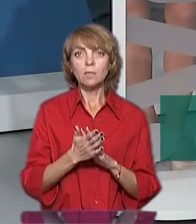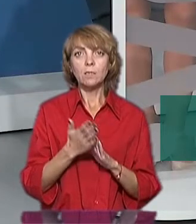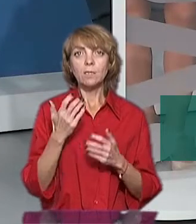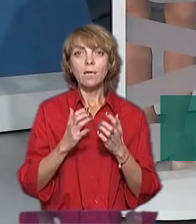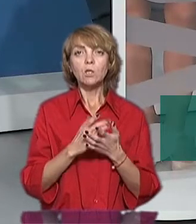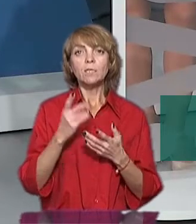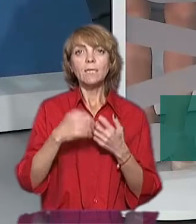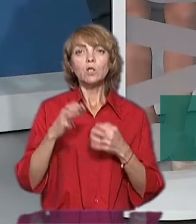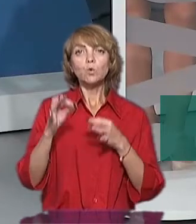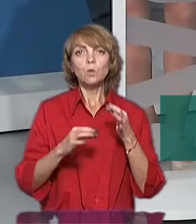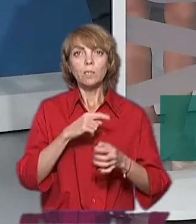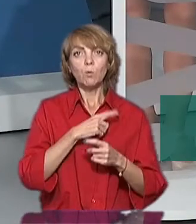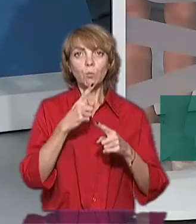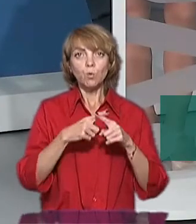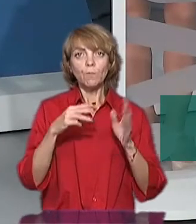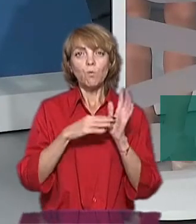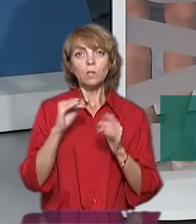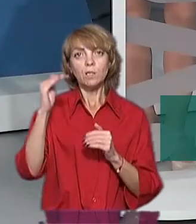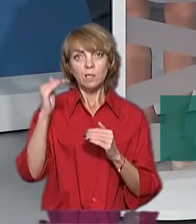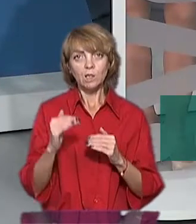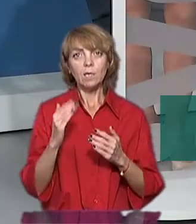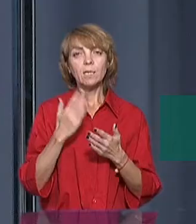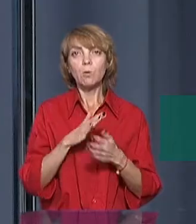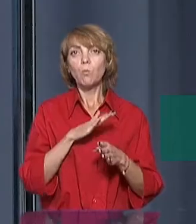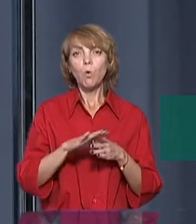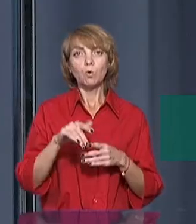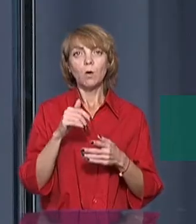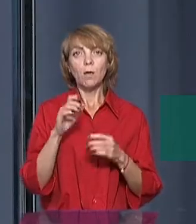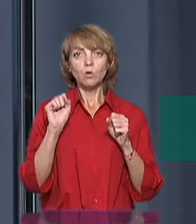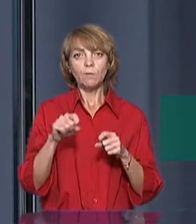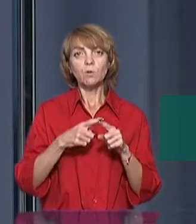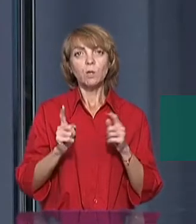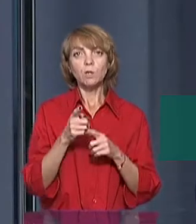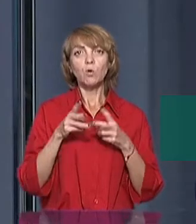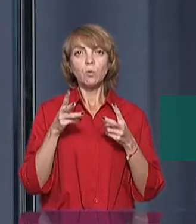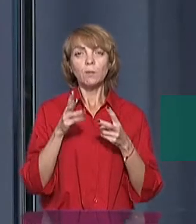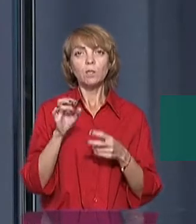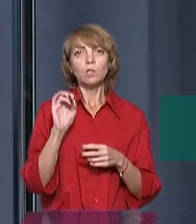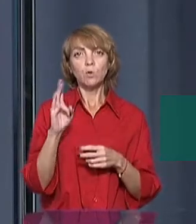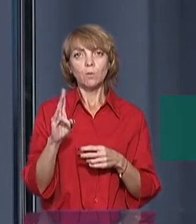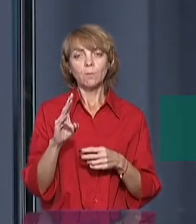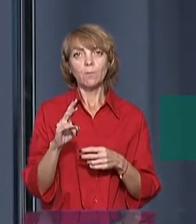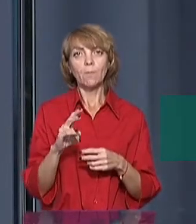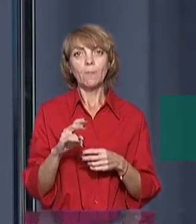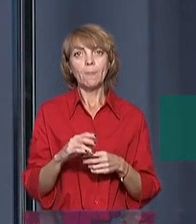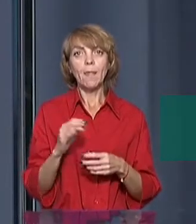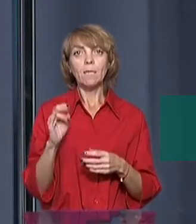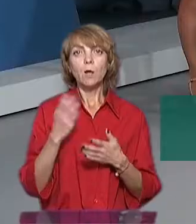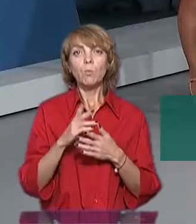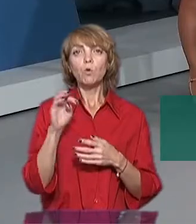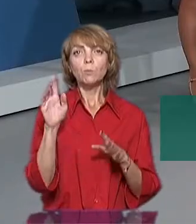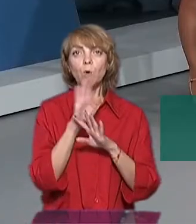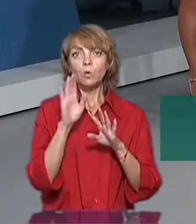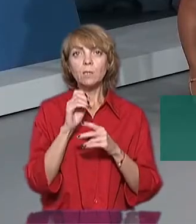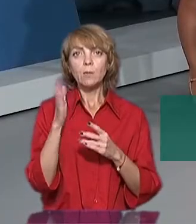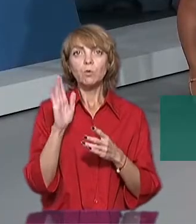середньосуточна температура плюс 8 і нижче, є повне основання для того, щоб почати отопительний сезон. Але є прогноз погоди,